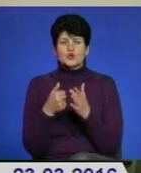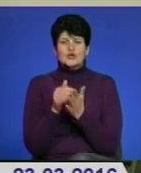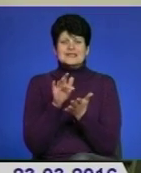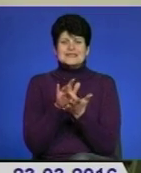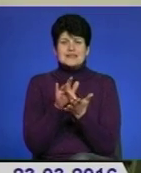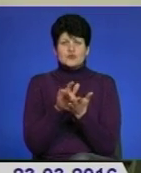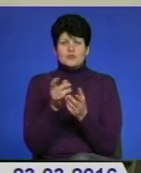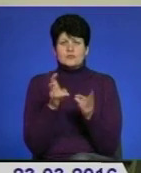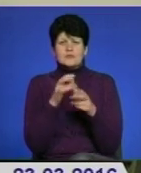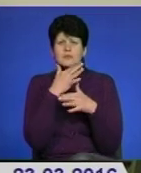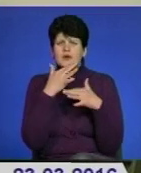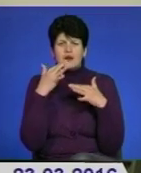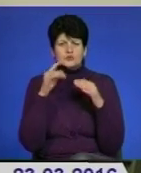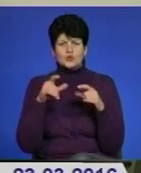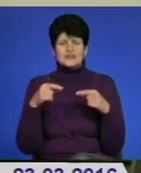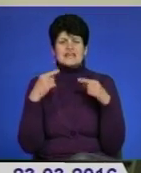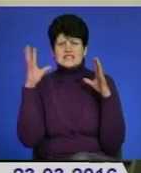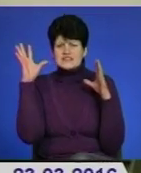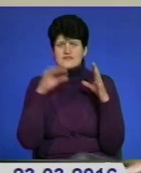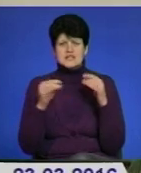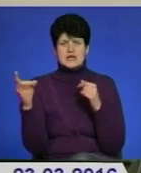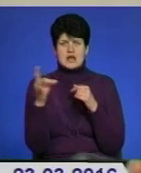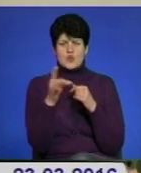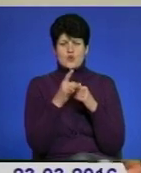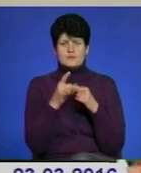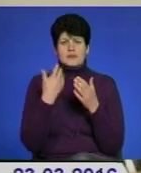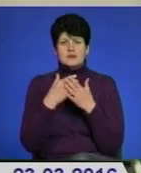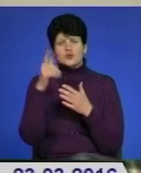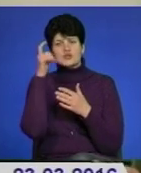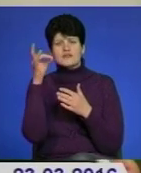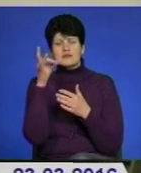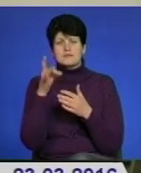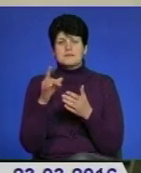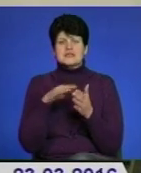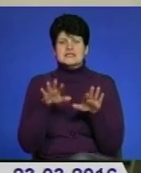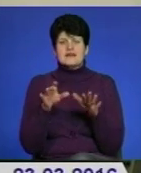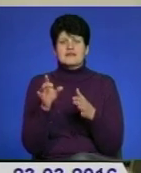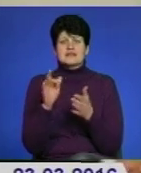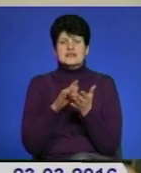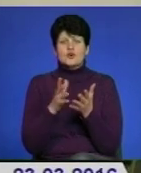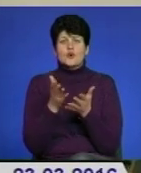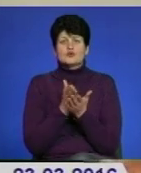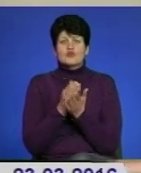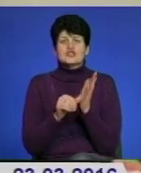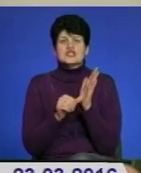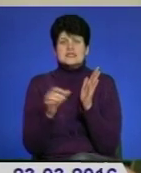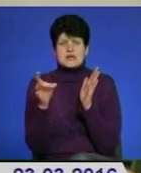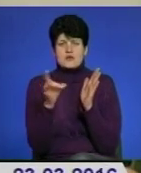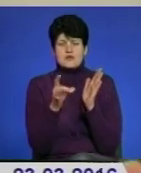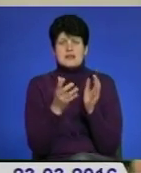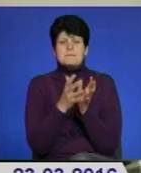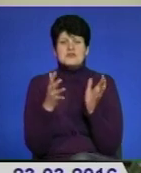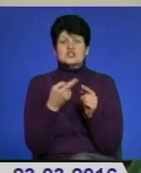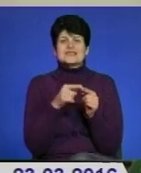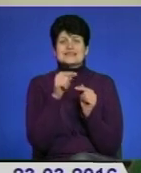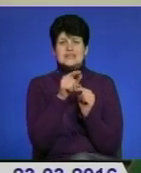звертається багато людей з всіх районів, тому що, наприклад, Чертківський місцевий центр обслуговує 6 районів. Проте більше цих людей